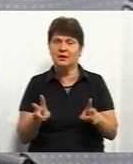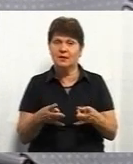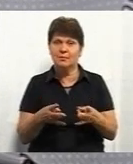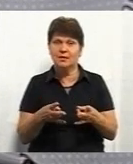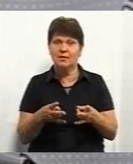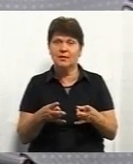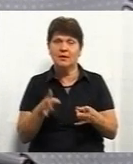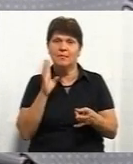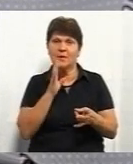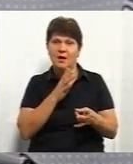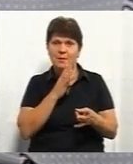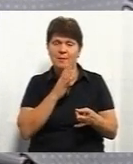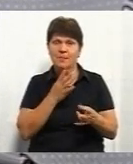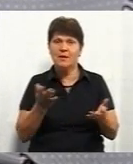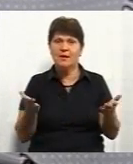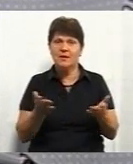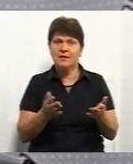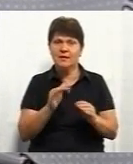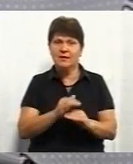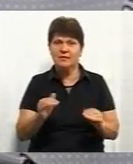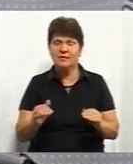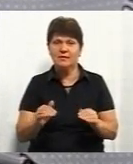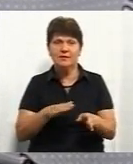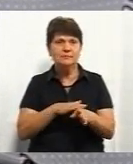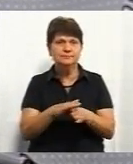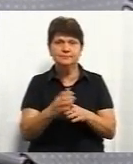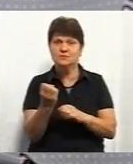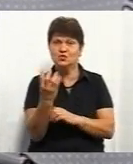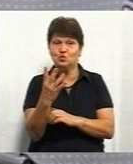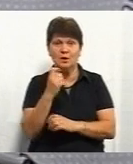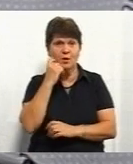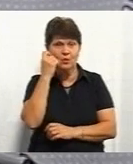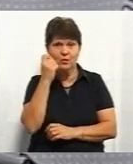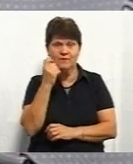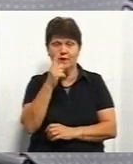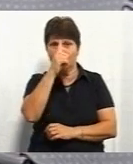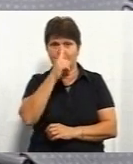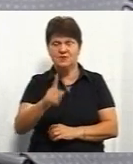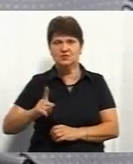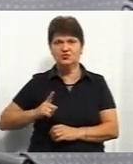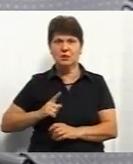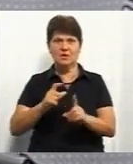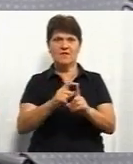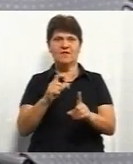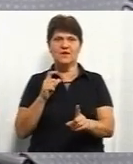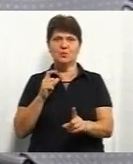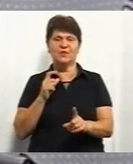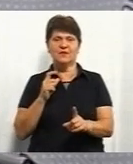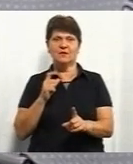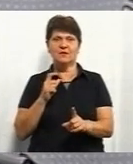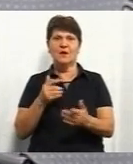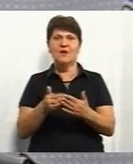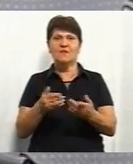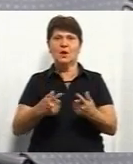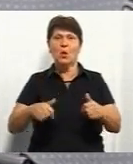мамам, яких діти не досягли 14 років, місяцями чекати відповіді від